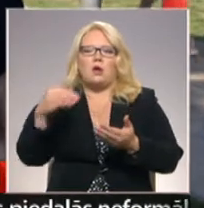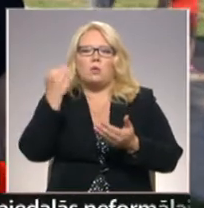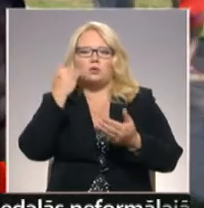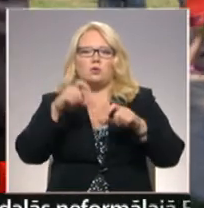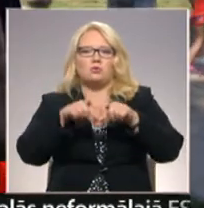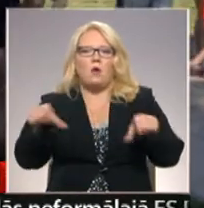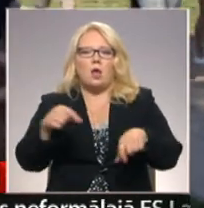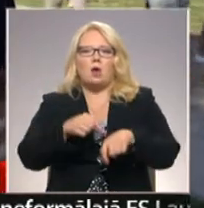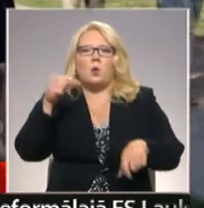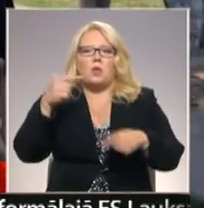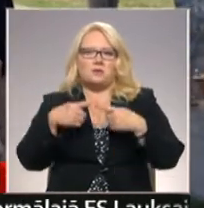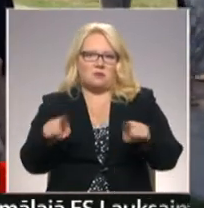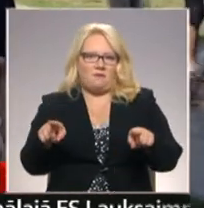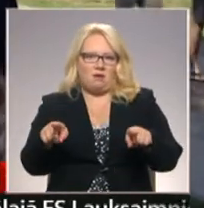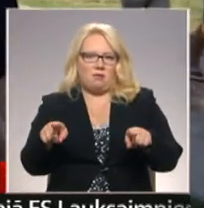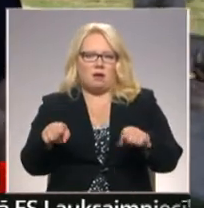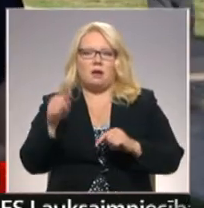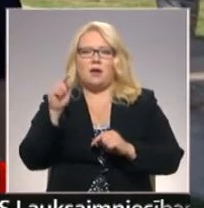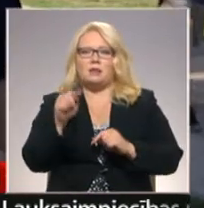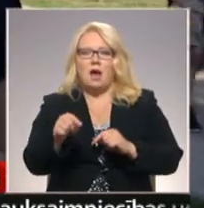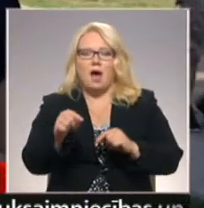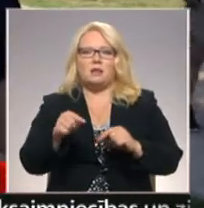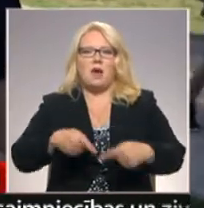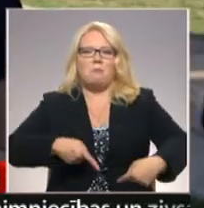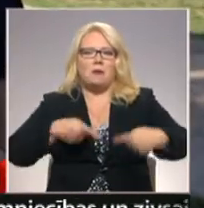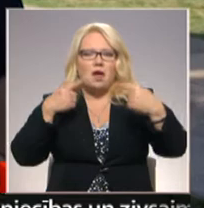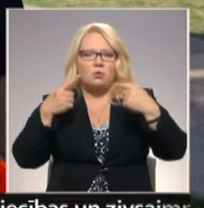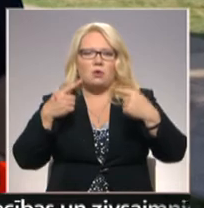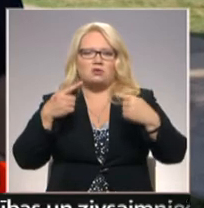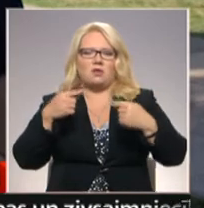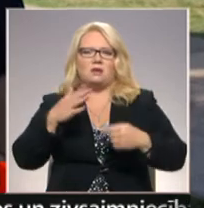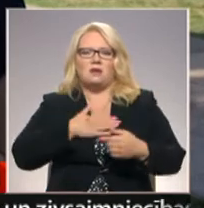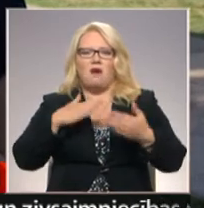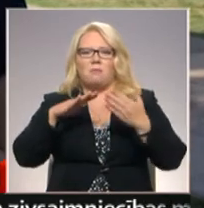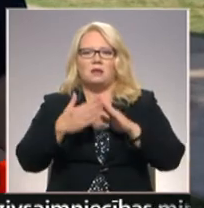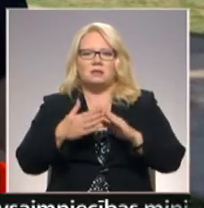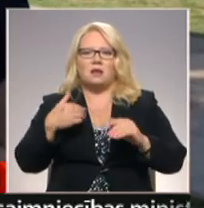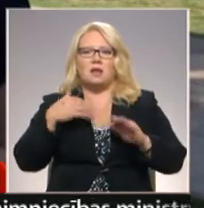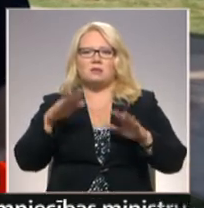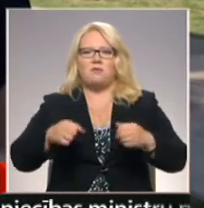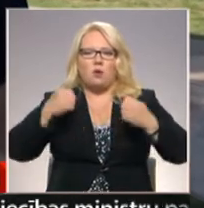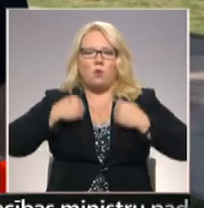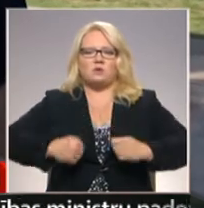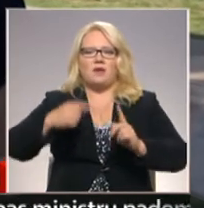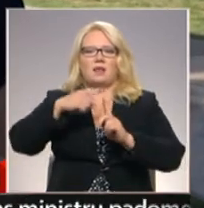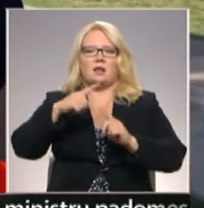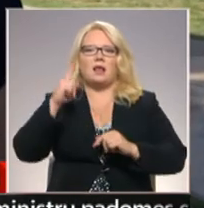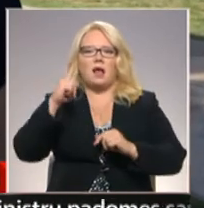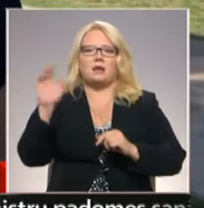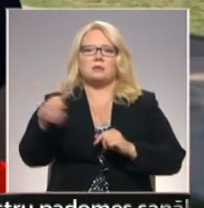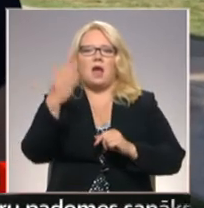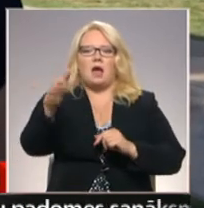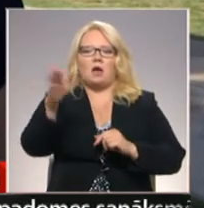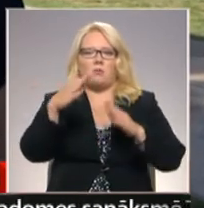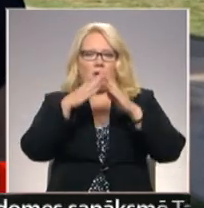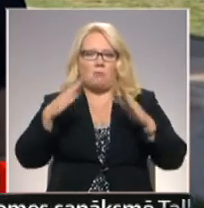skolās, jūtas pavisam citādāk. Šādu pretošanās teika reklu savā pilsētā es varu uzvilkt tikai staigājot pa māju,